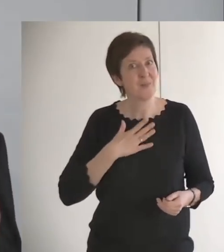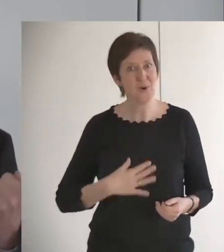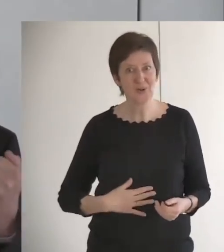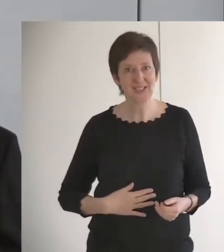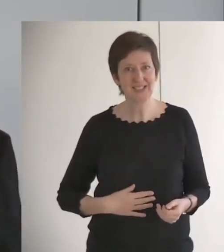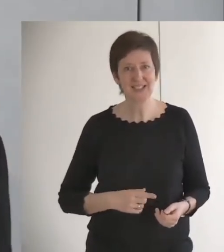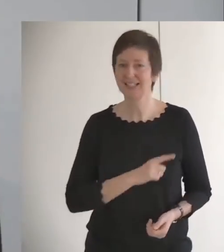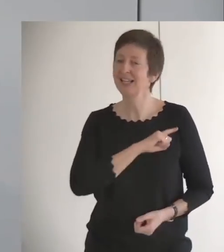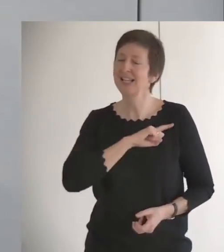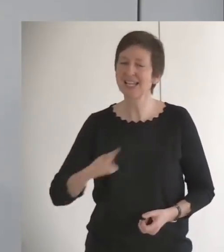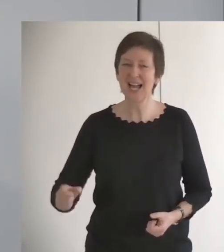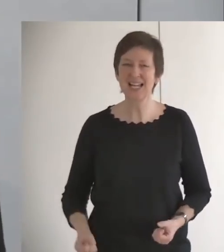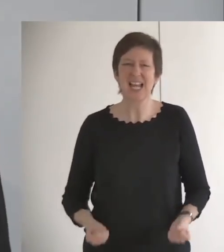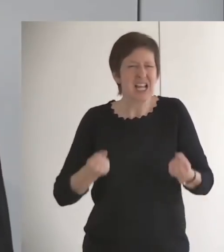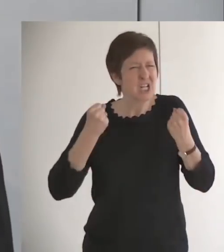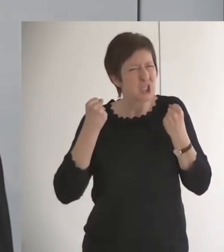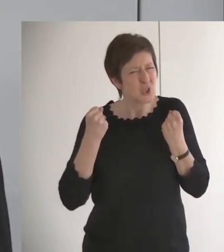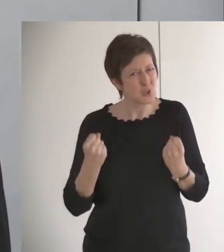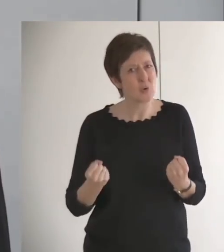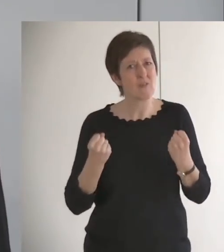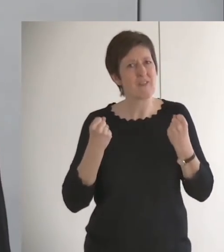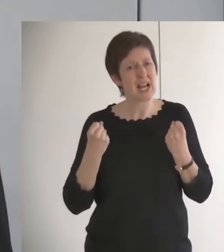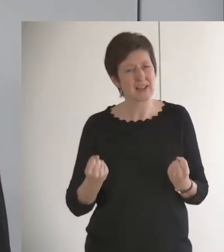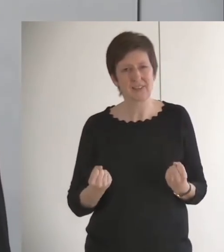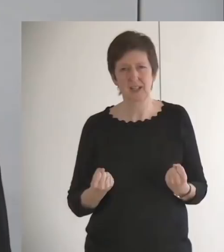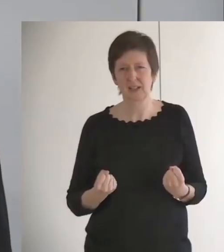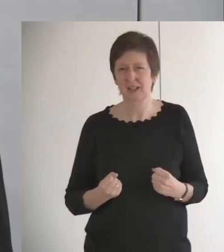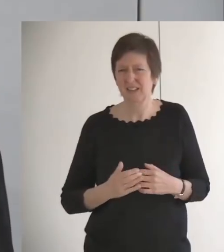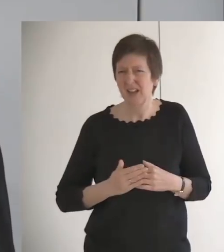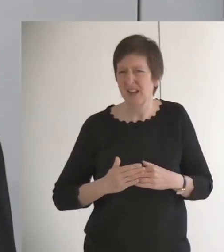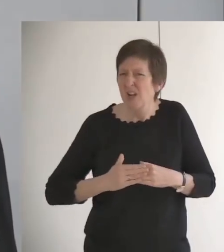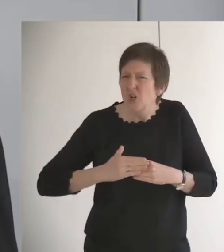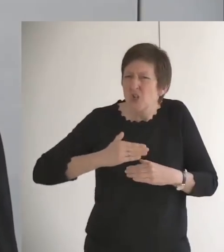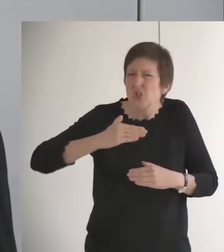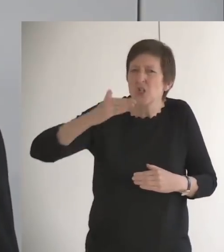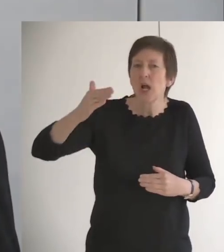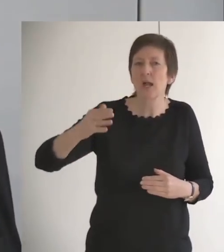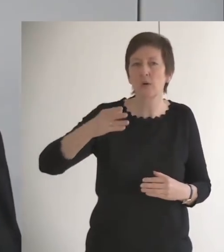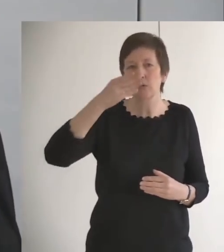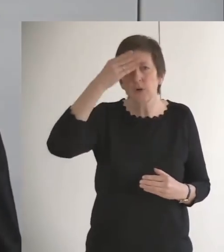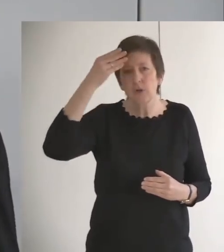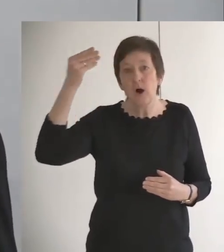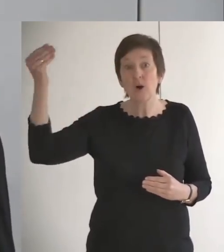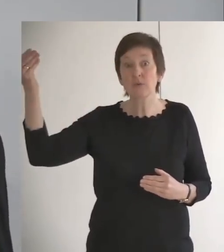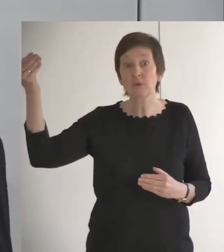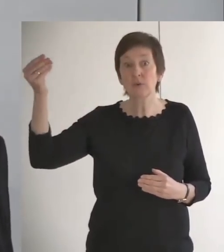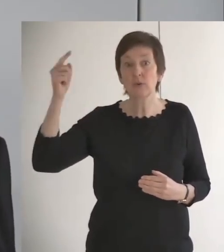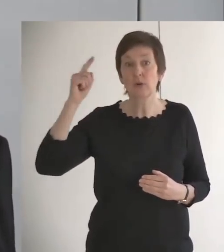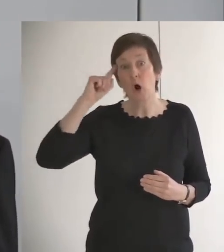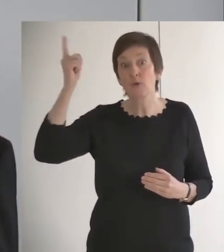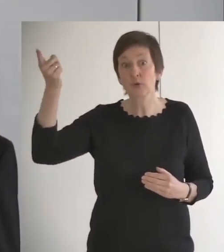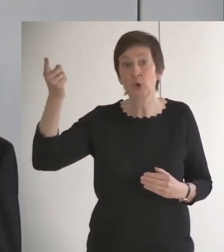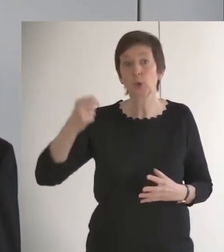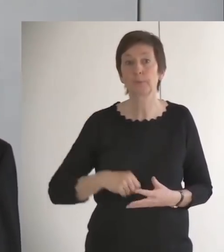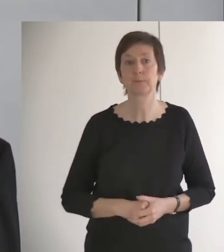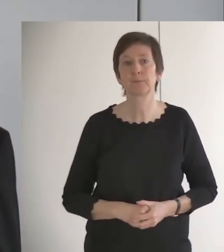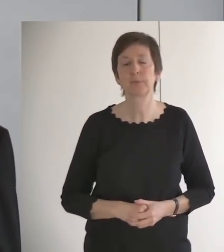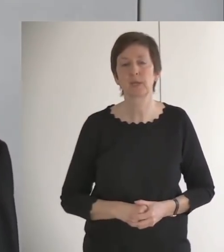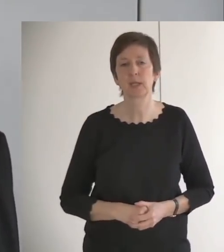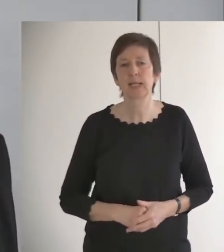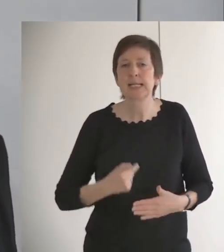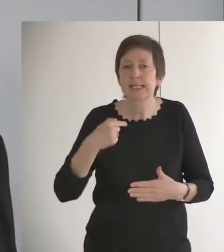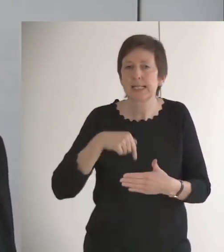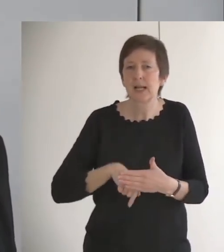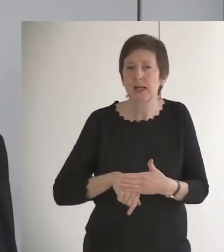Nein, Zuversicht, ich finde, das ist noch eine Steigerung von Hoffnung. Die Zuversicht, da steckt ja auch schon das Wort